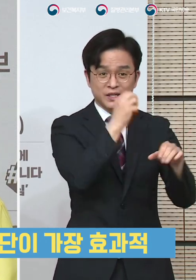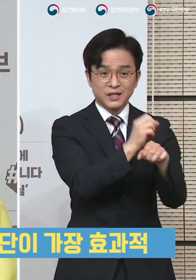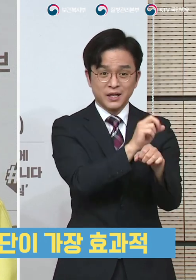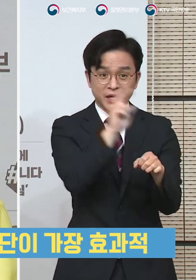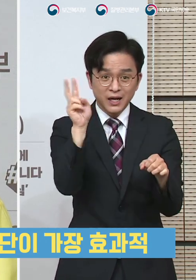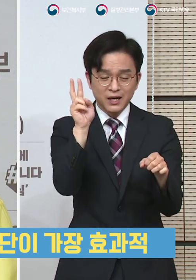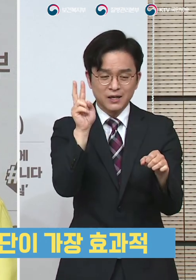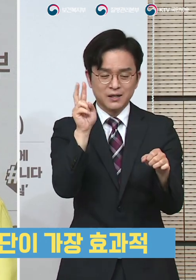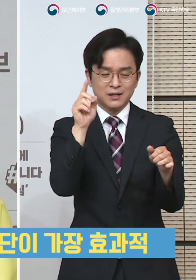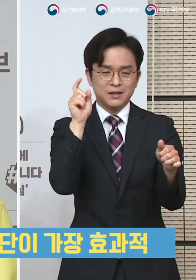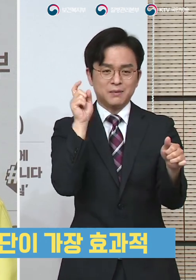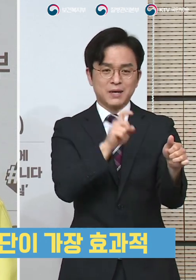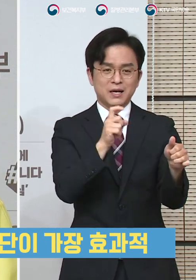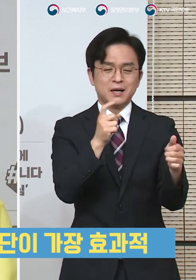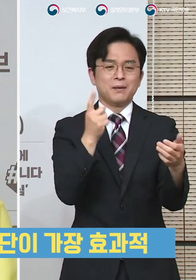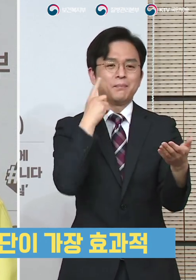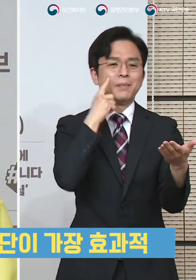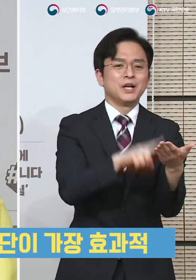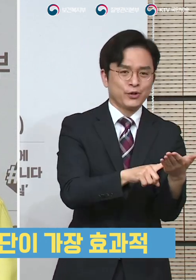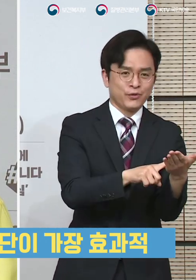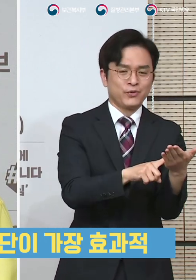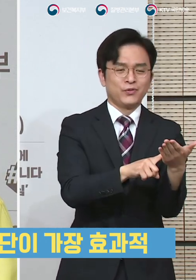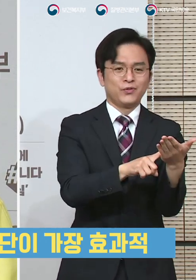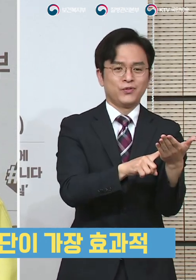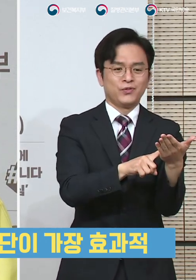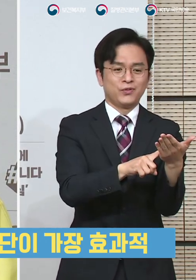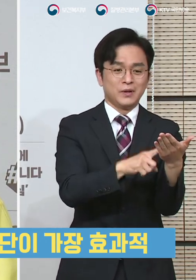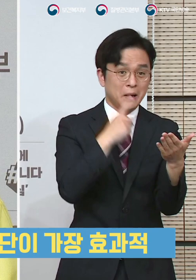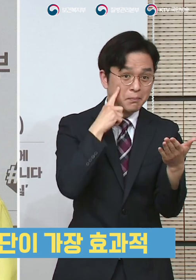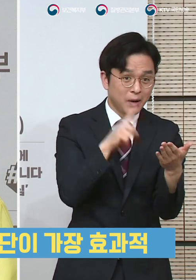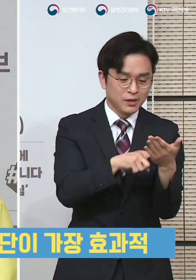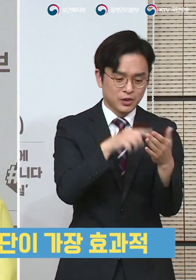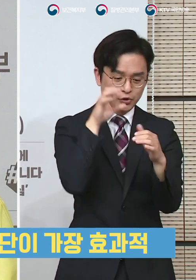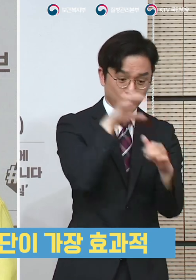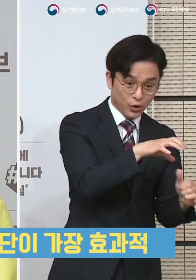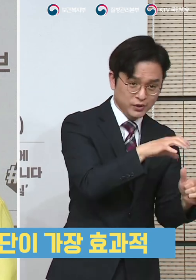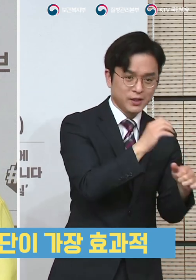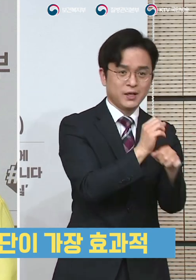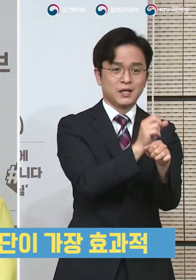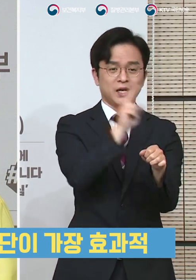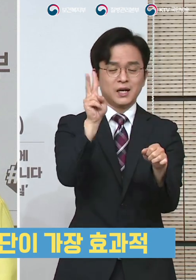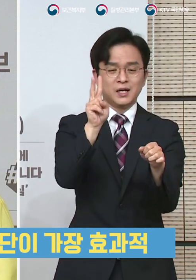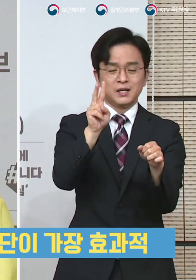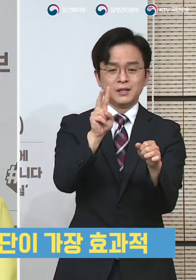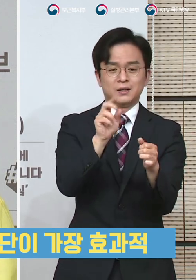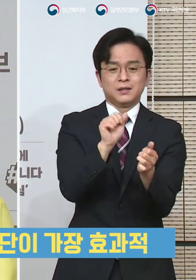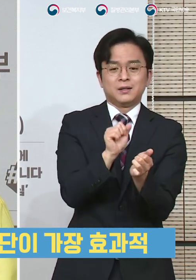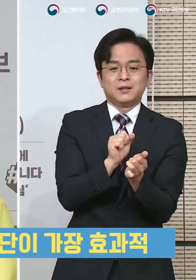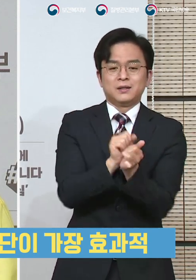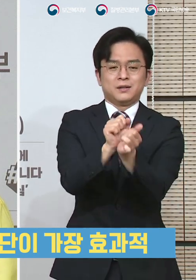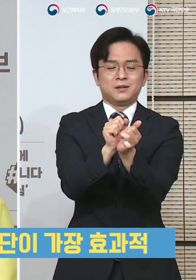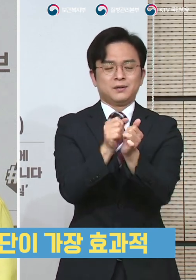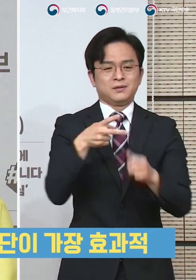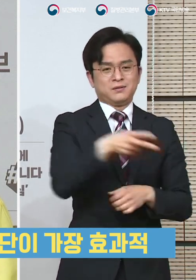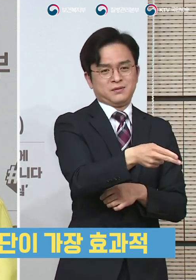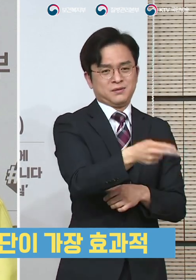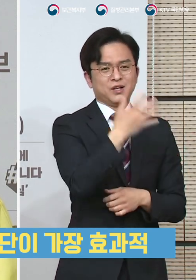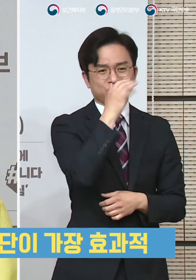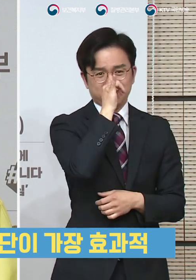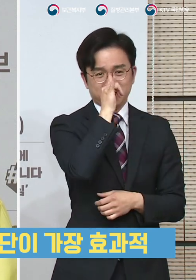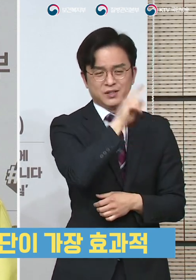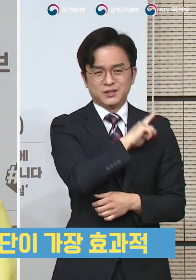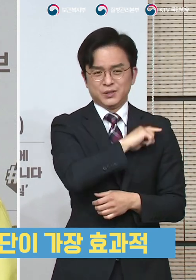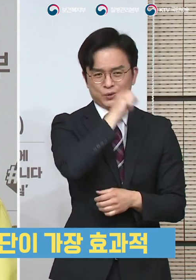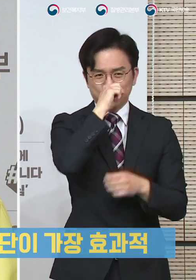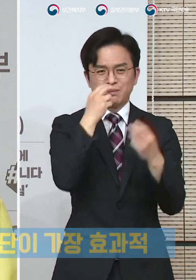2차 감염을 차단시키는 것이 이 문제를 조기에 안정화시키는 가장 효과적인